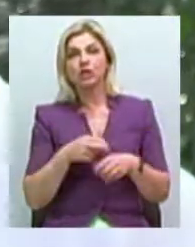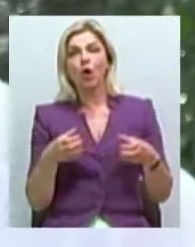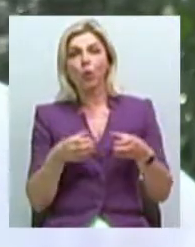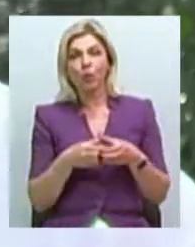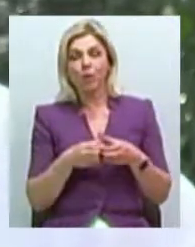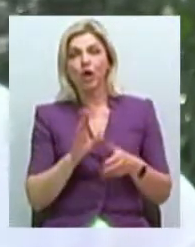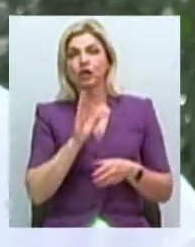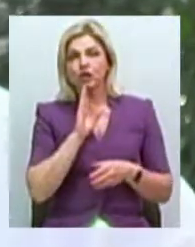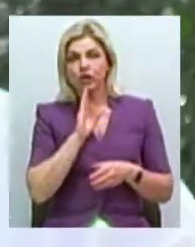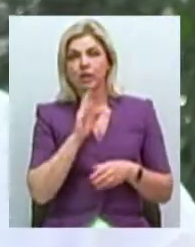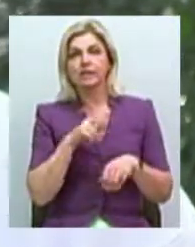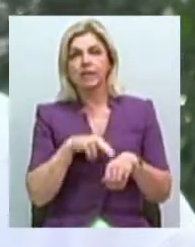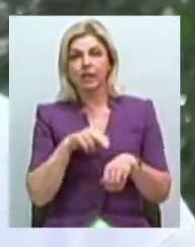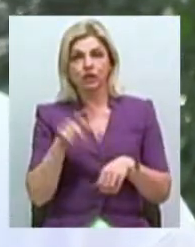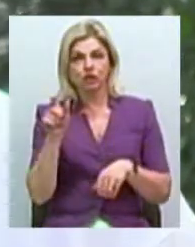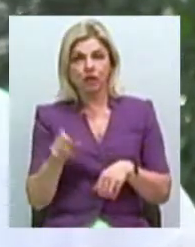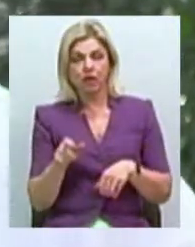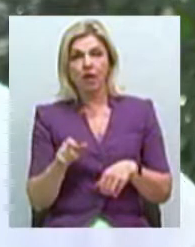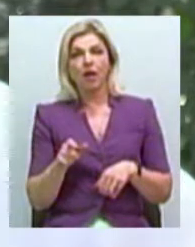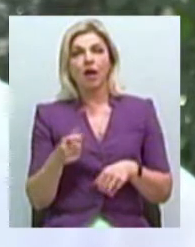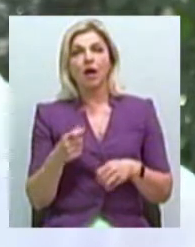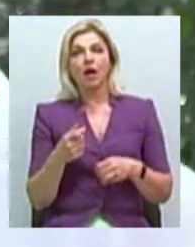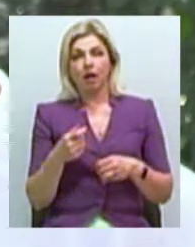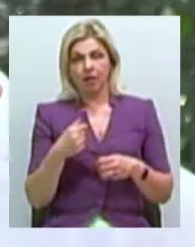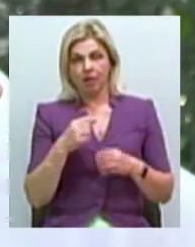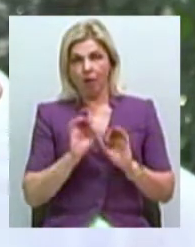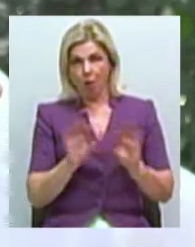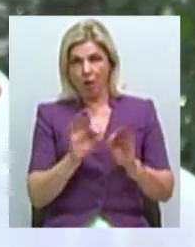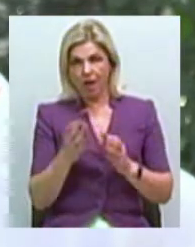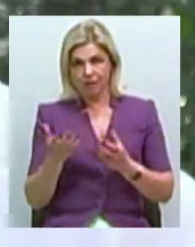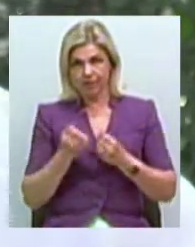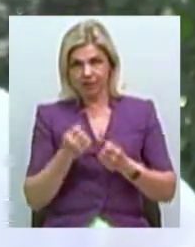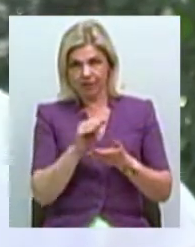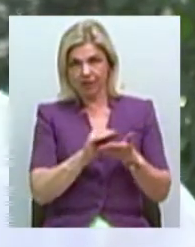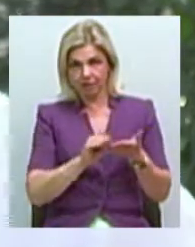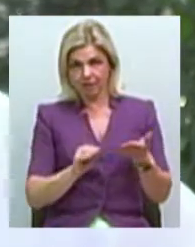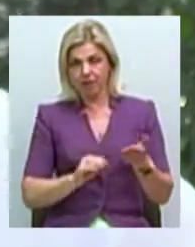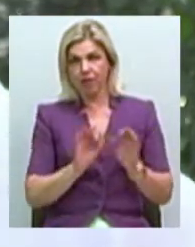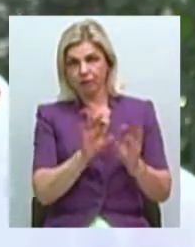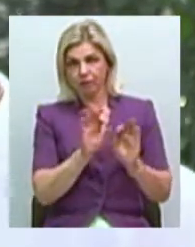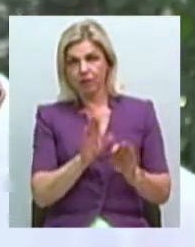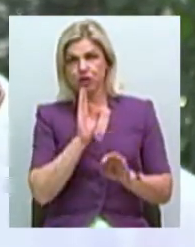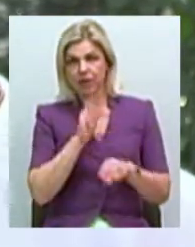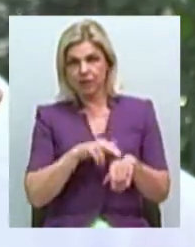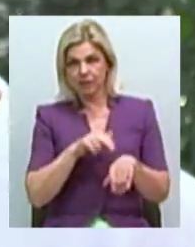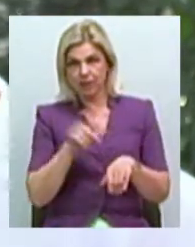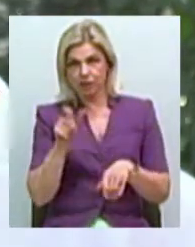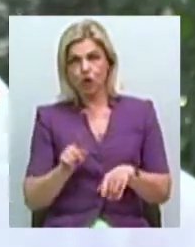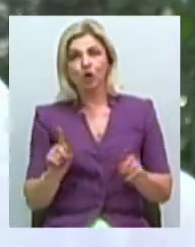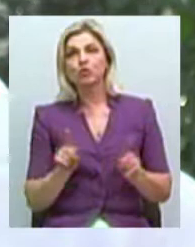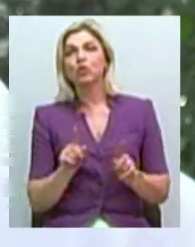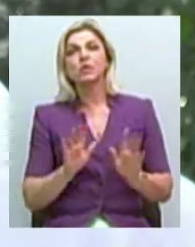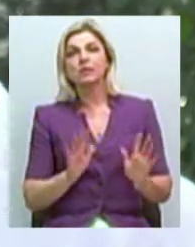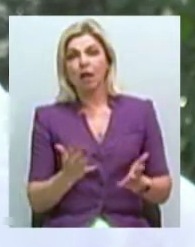жінка слідчий взяла у мене пояснення з приводу того, що сталося. От я надав такі